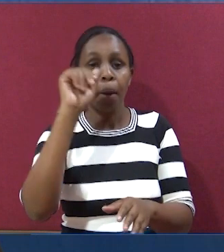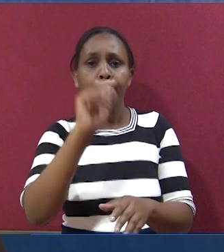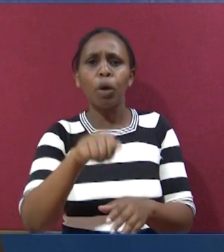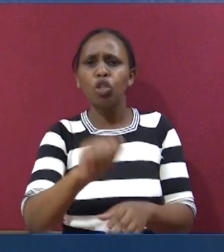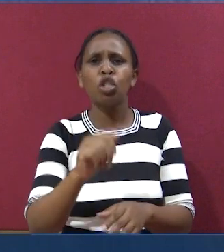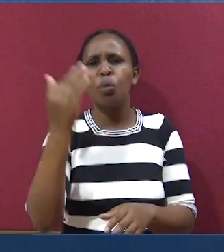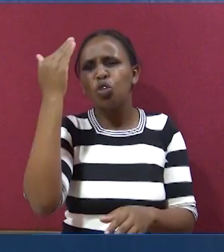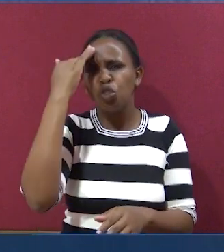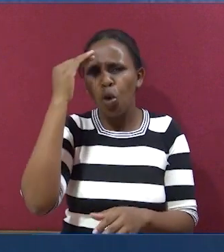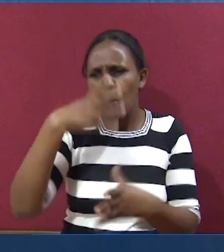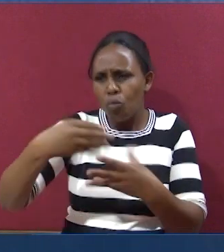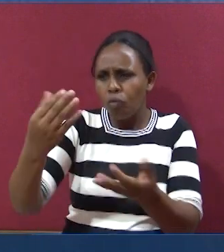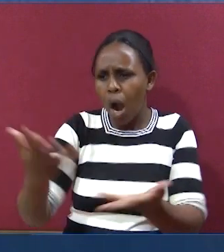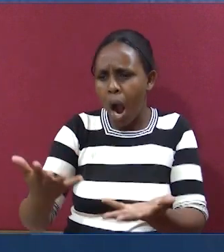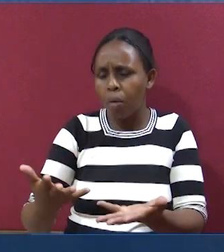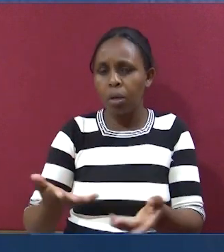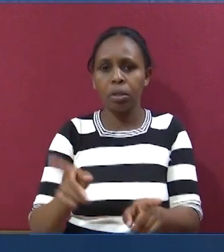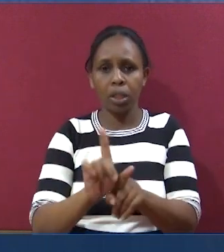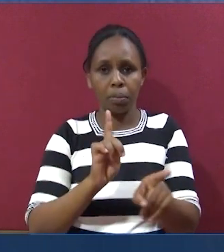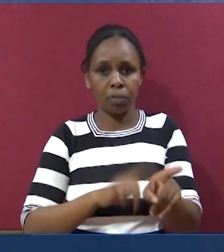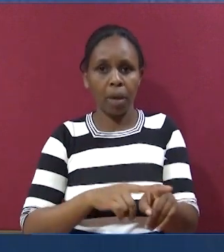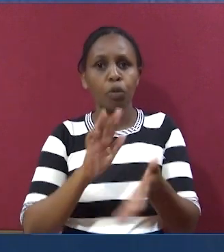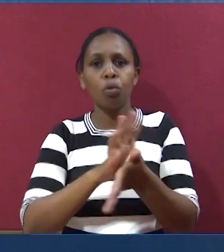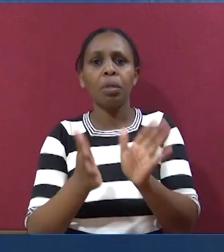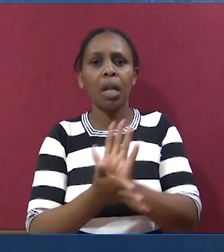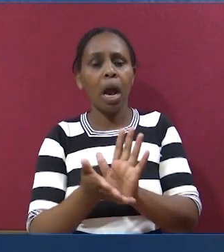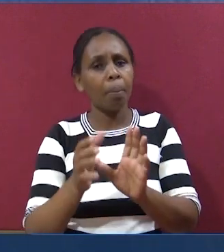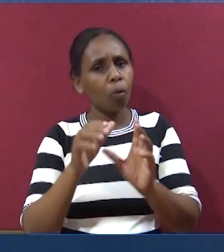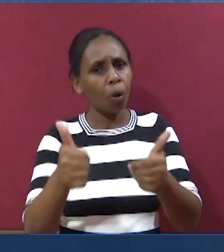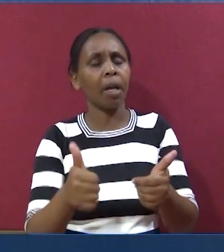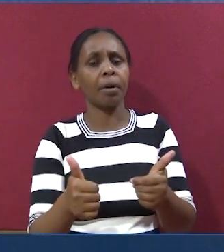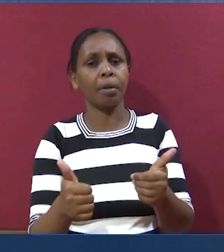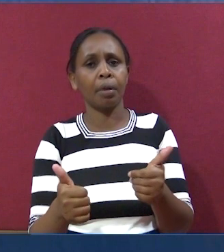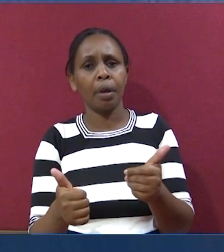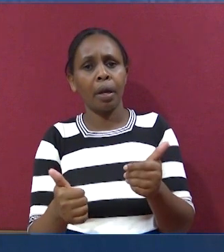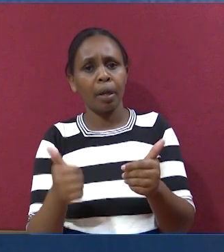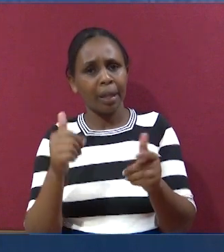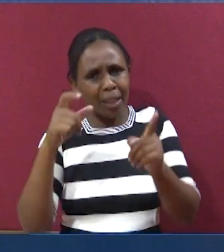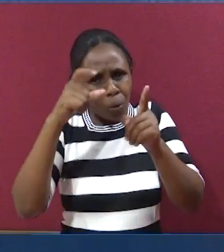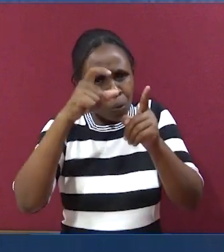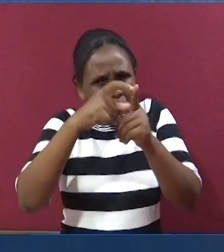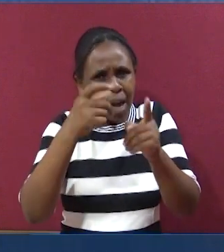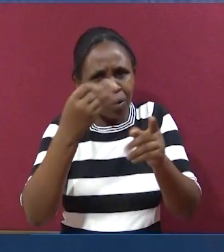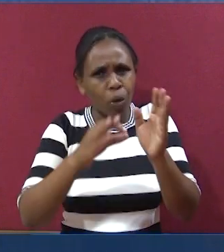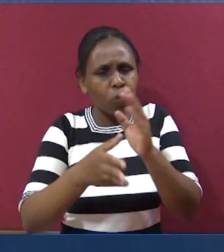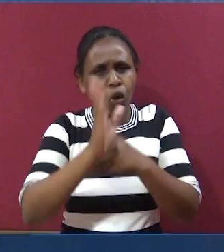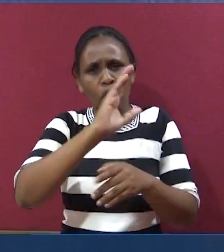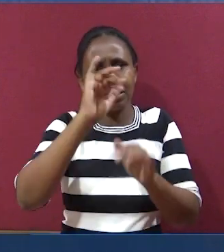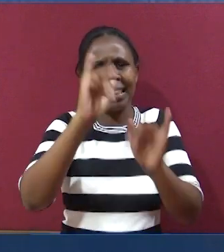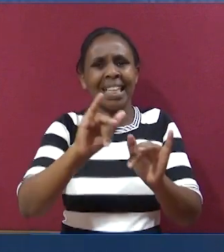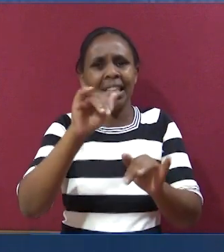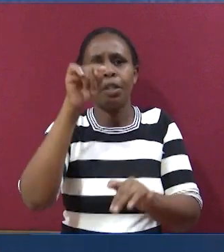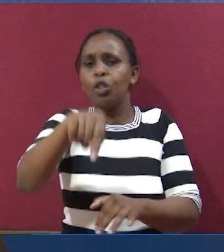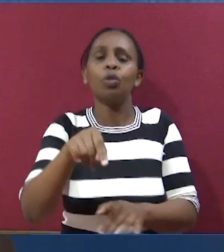chatorati. Ili ukaweze kujua, utaenda kivipi. Ili ukaweze kustawi. Lazima, neno labwana